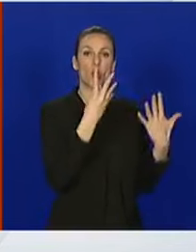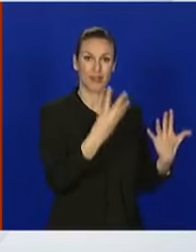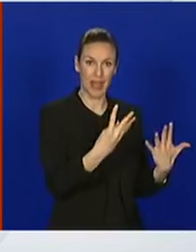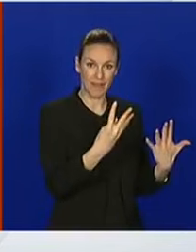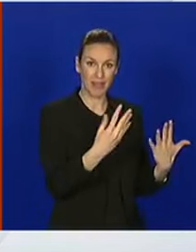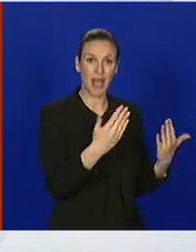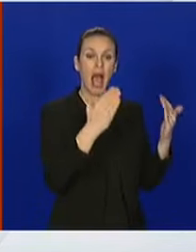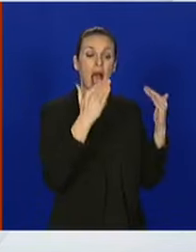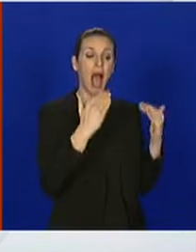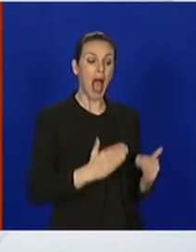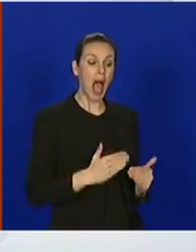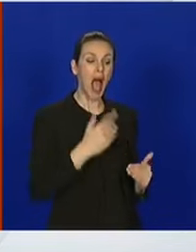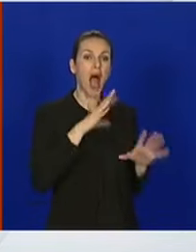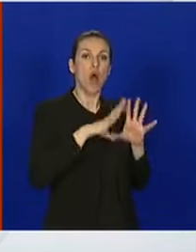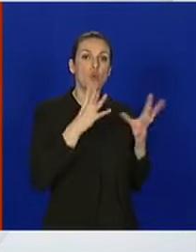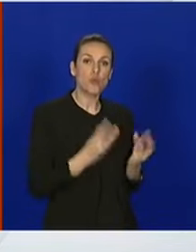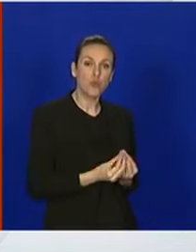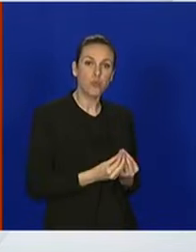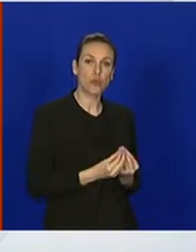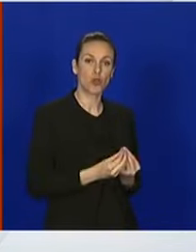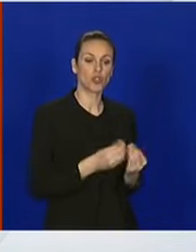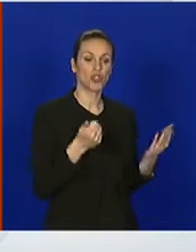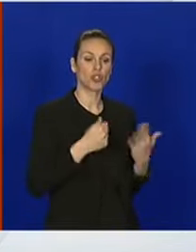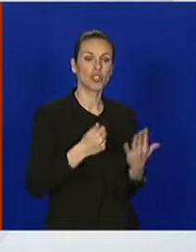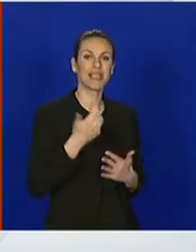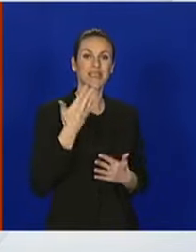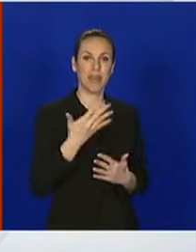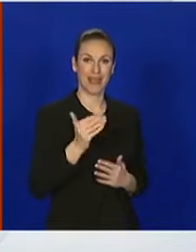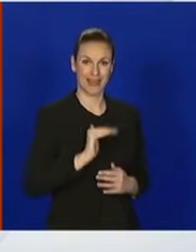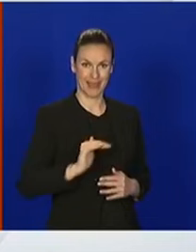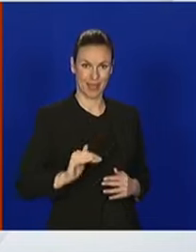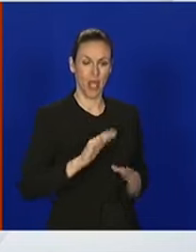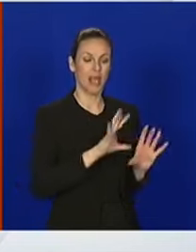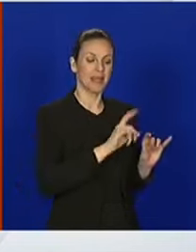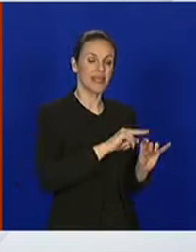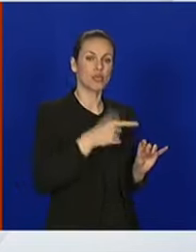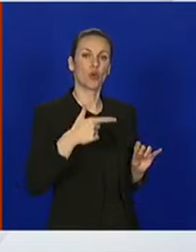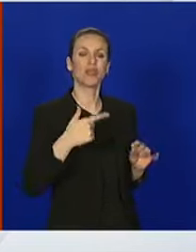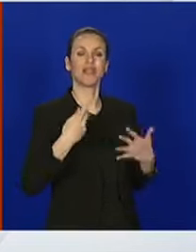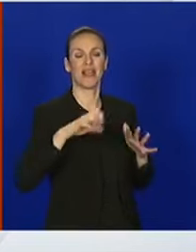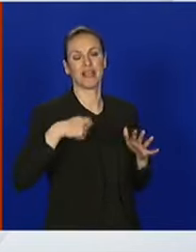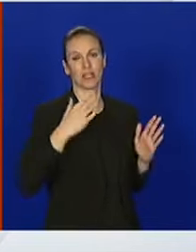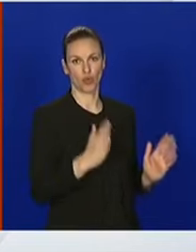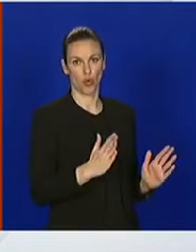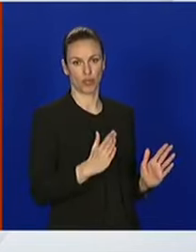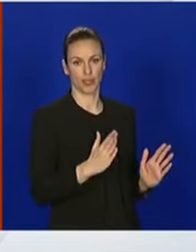I ukupno, 65 od 10 do 19 godina.